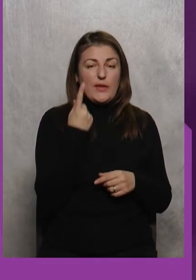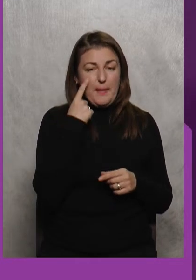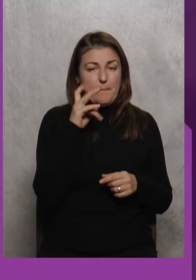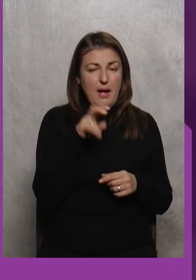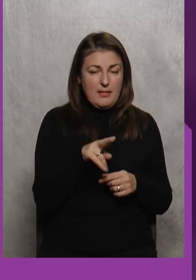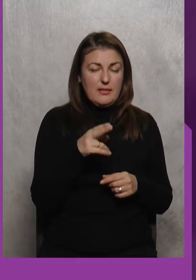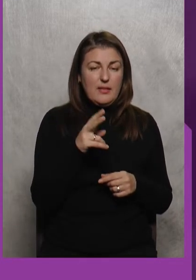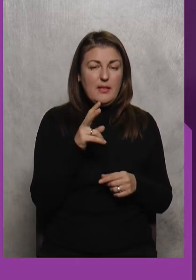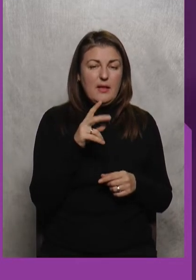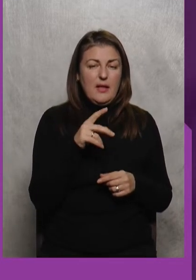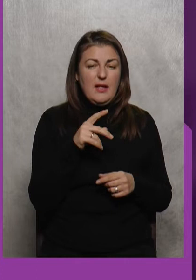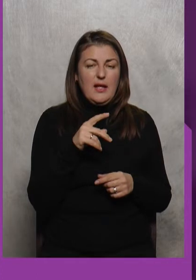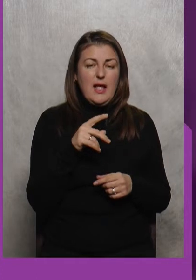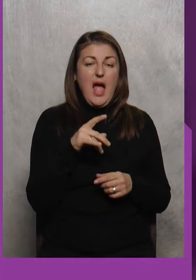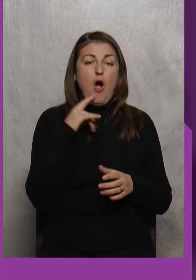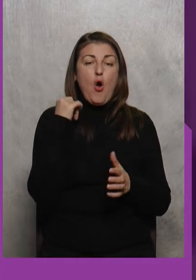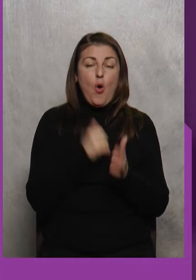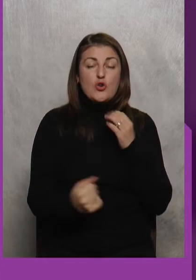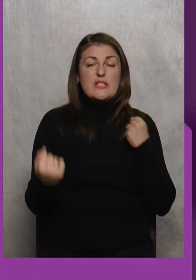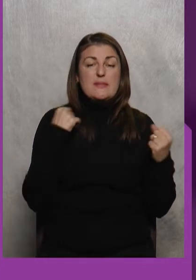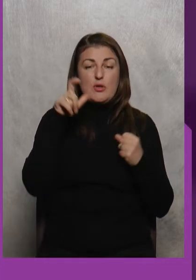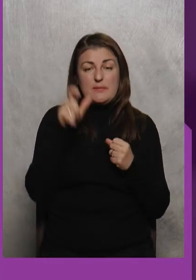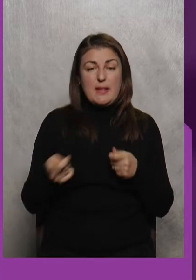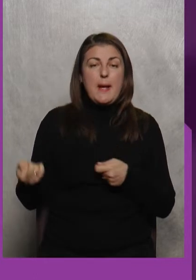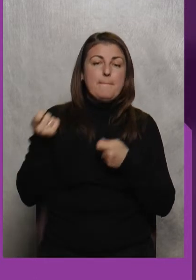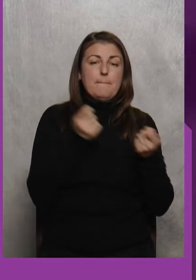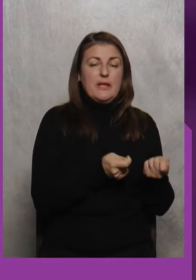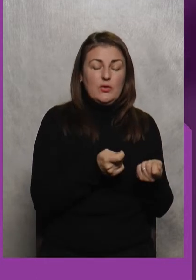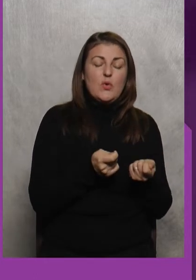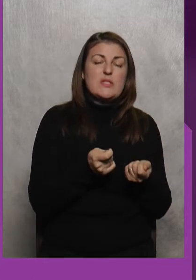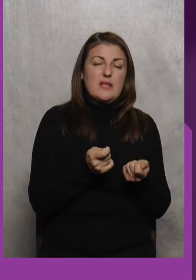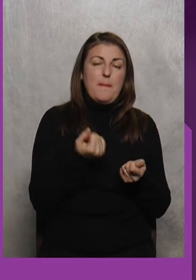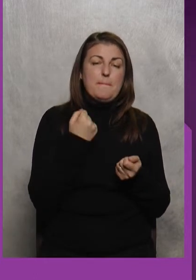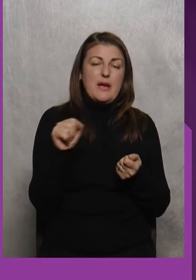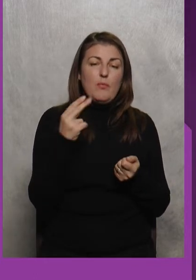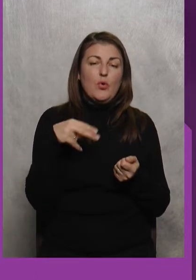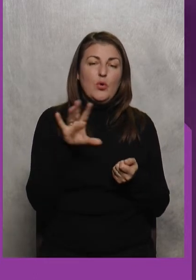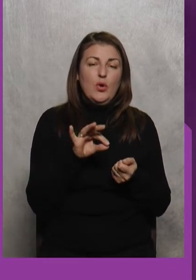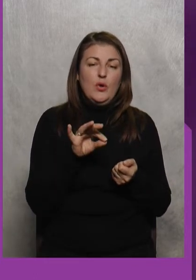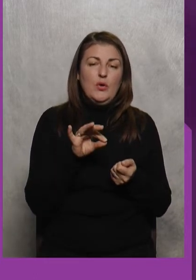бал Так Мабуть Чи скільки Нарахують Кожен спортсмен Приносить Перемогу До